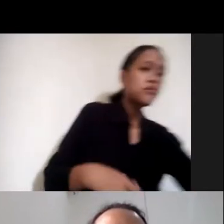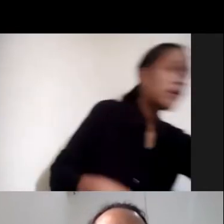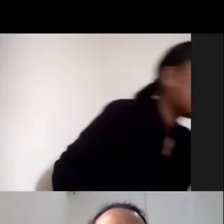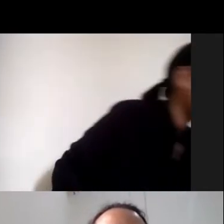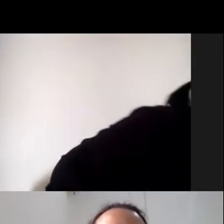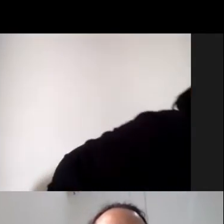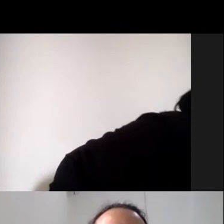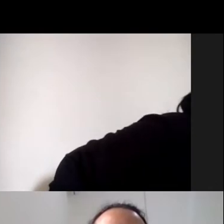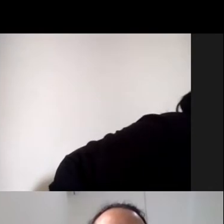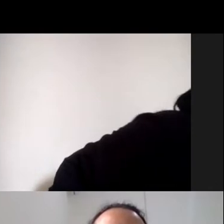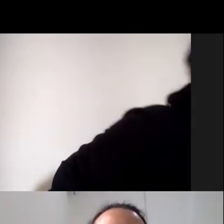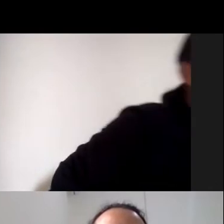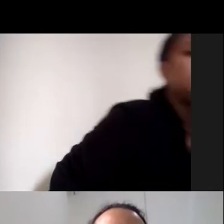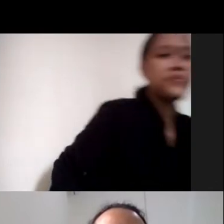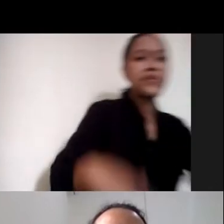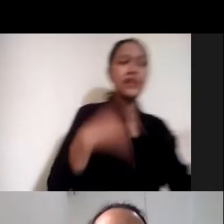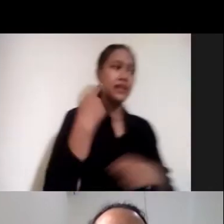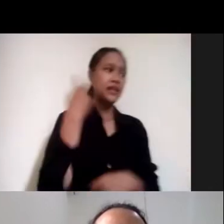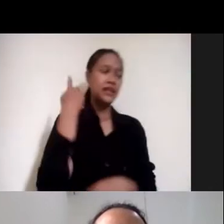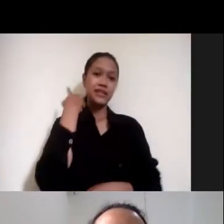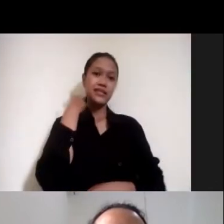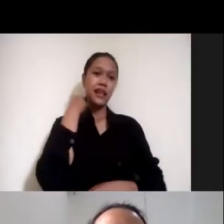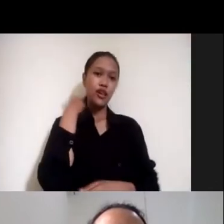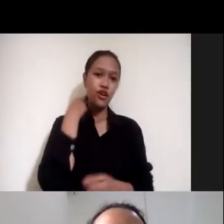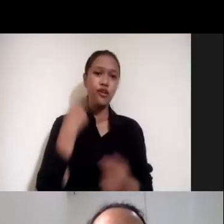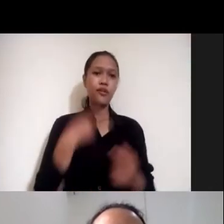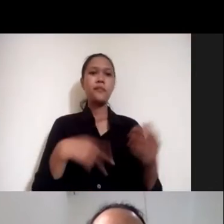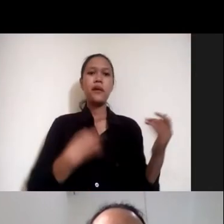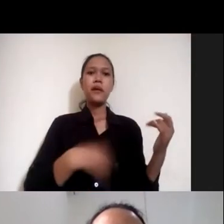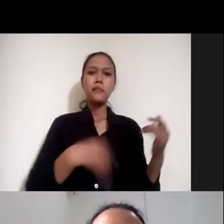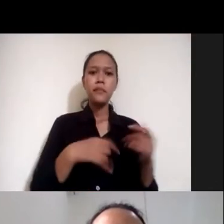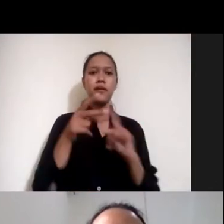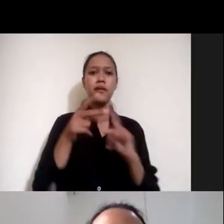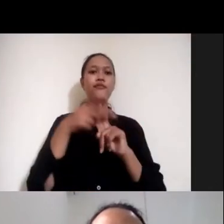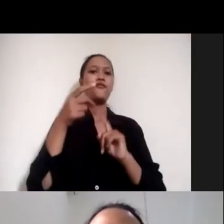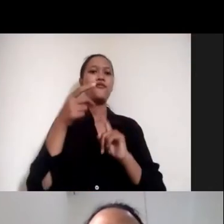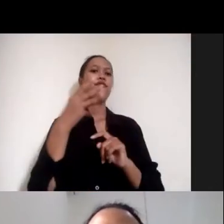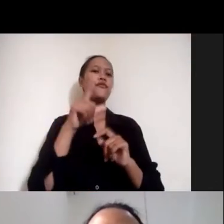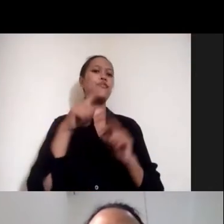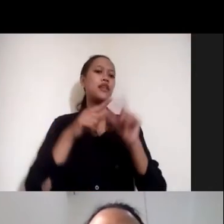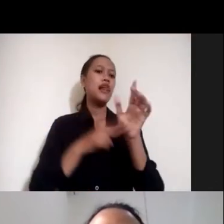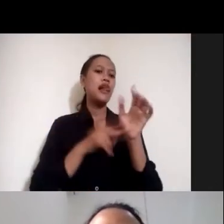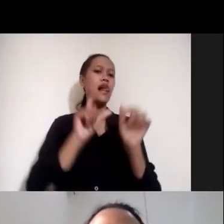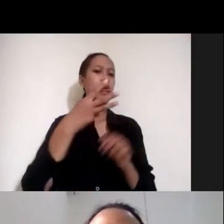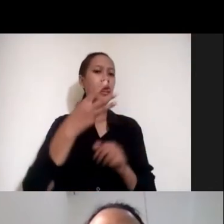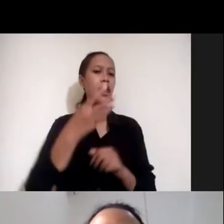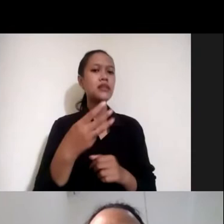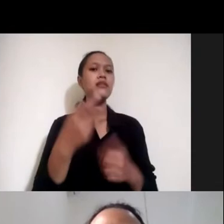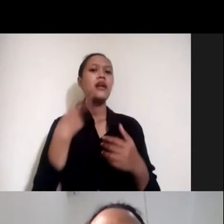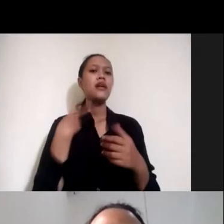kerja di salon ada yang jadi relawan ada yang pengamen ada yang freelance ada yang guru begitu. Kemudian kita bisa